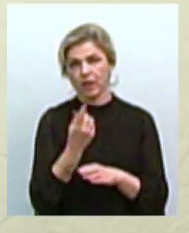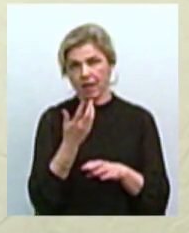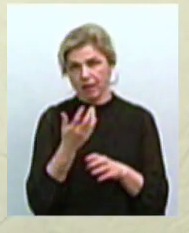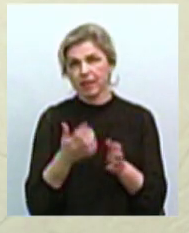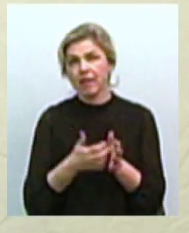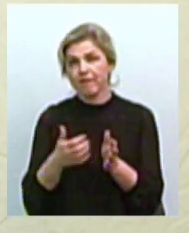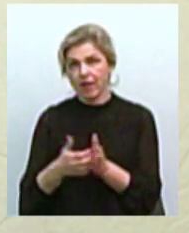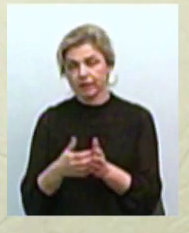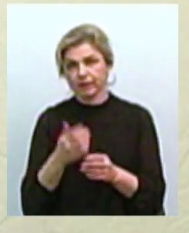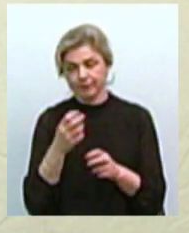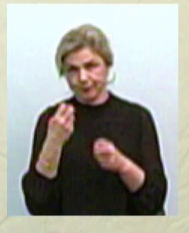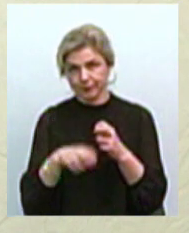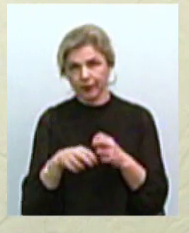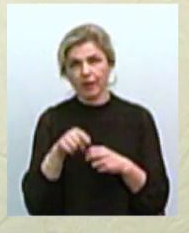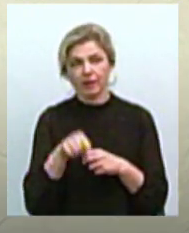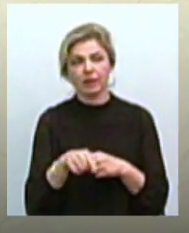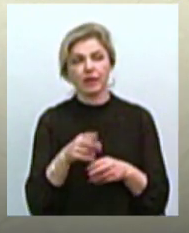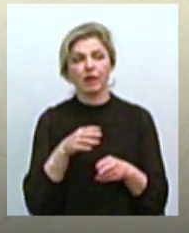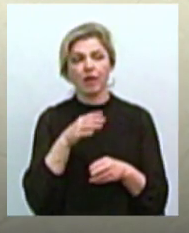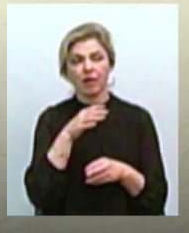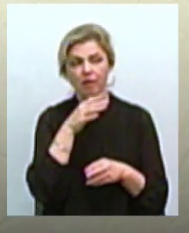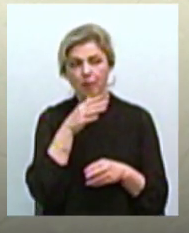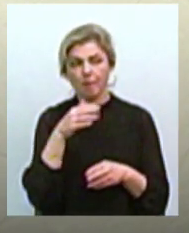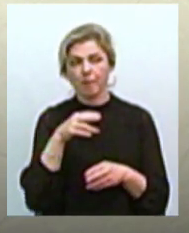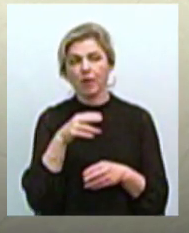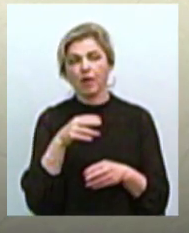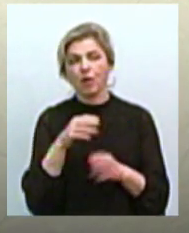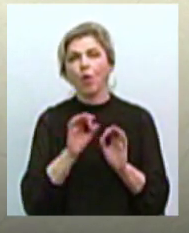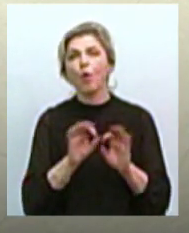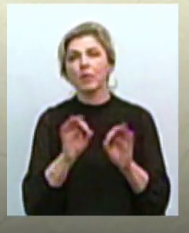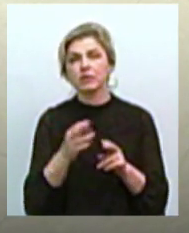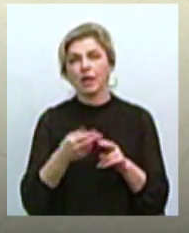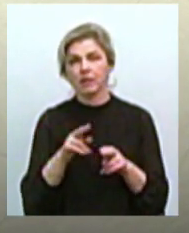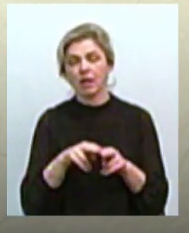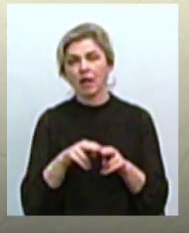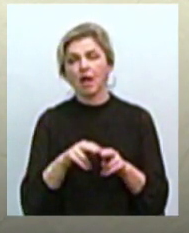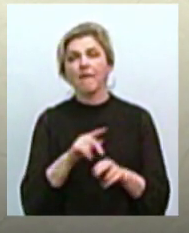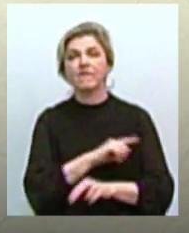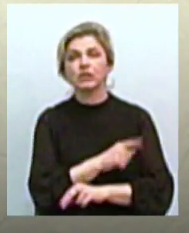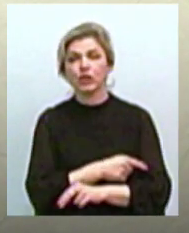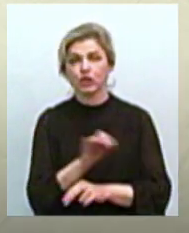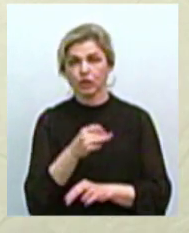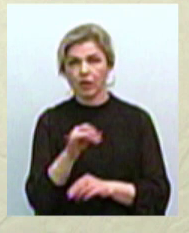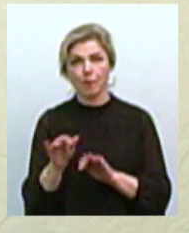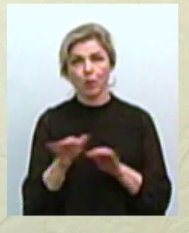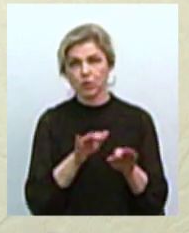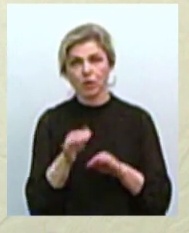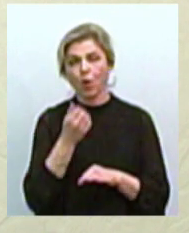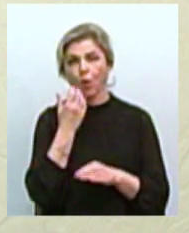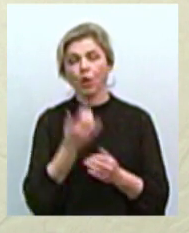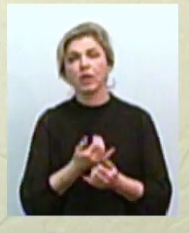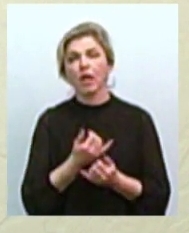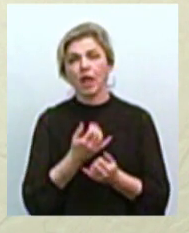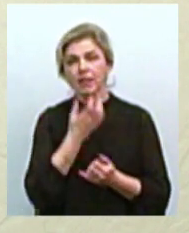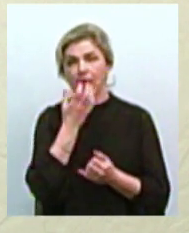Дефекти відбуваються при заповненні, це добре, мусю пояснити, це фізичний процес, просто-напросто, коли йде теплий